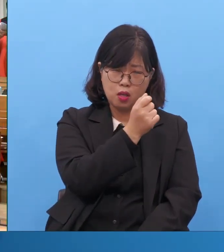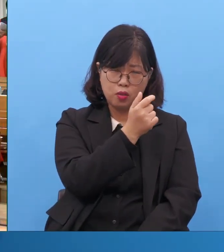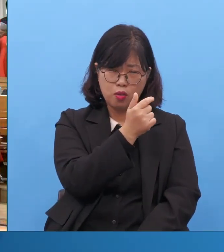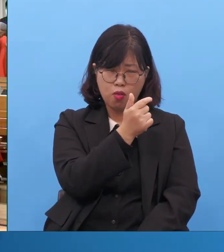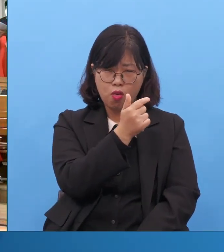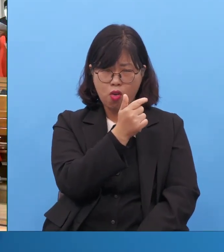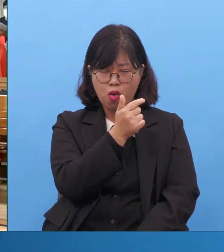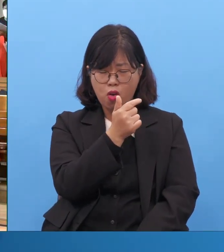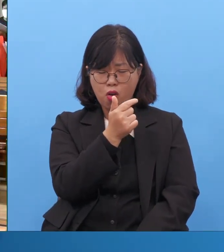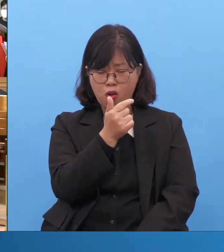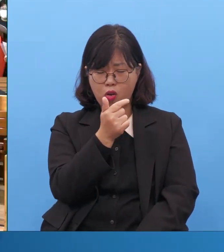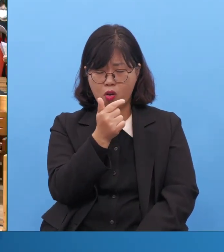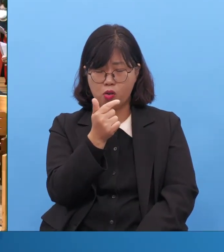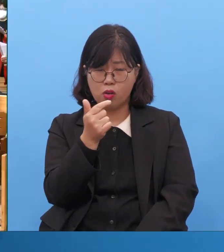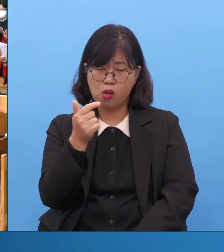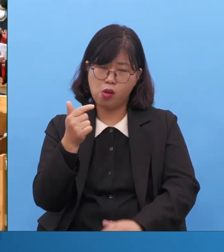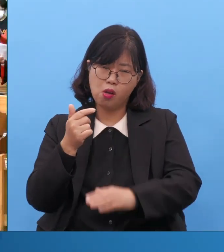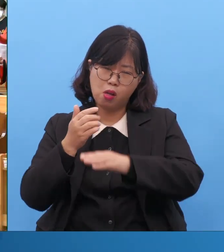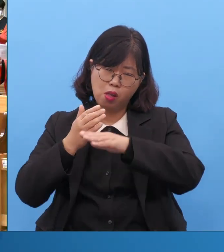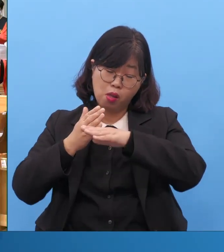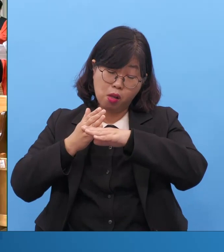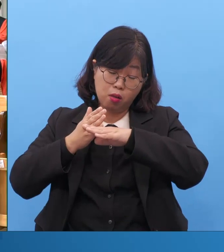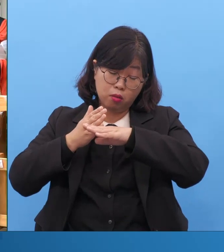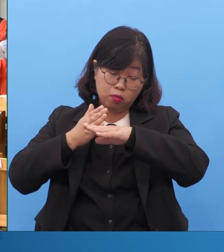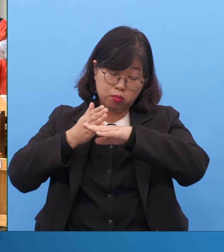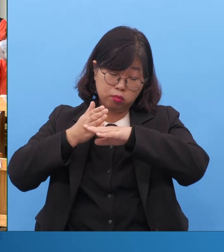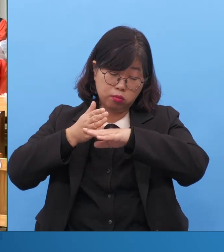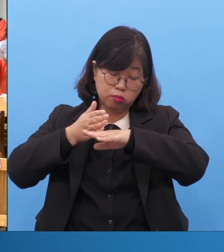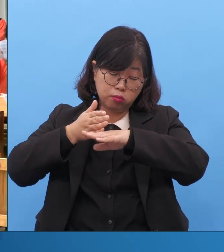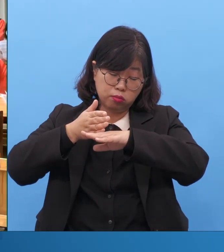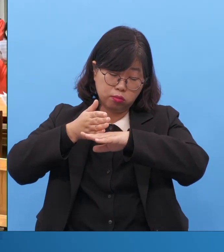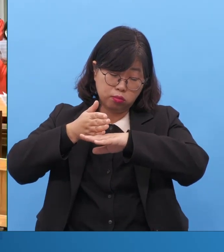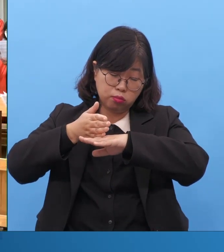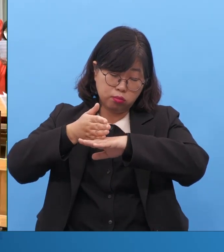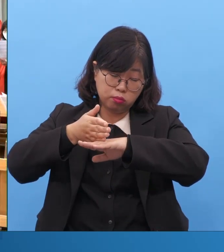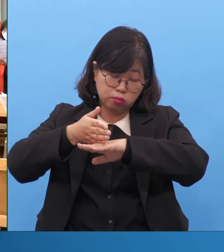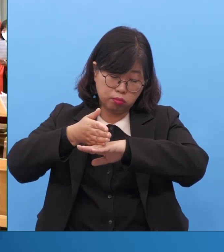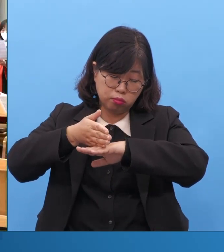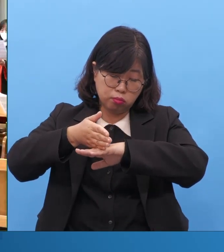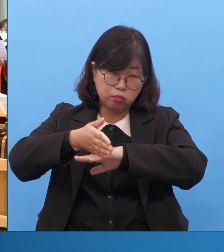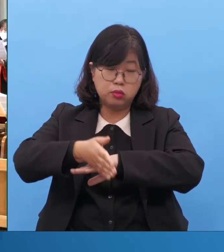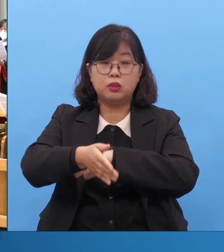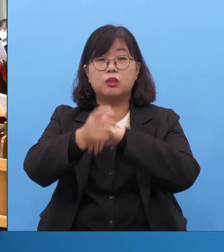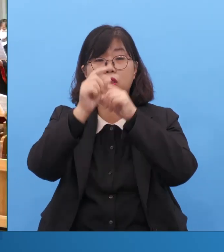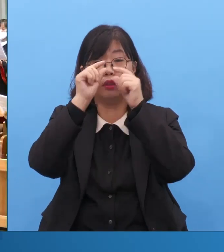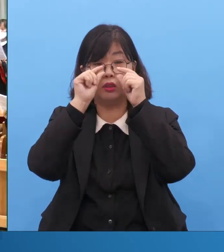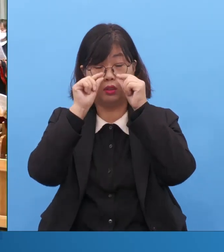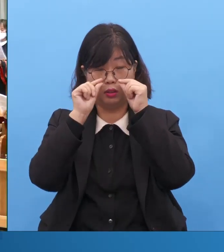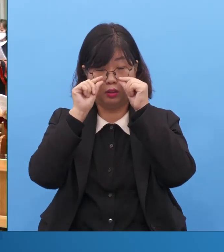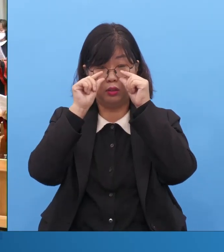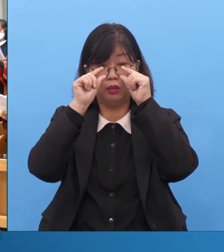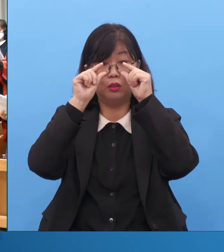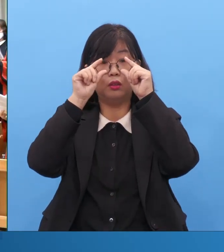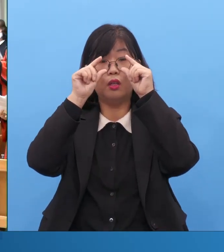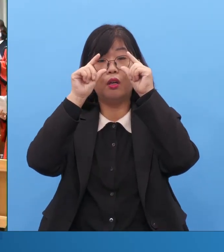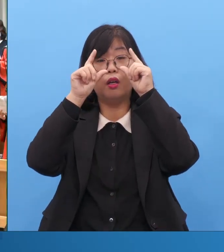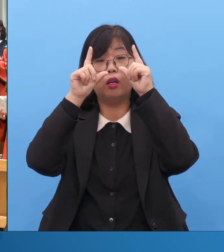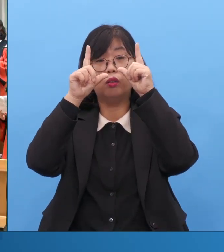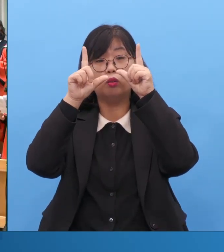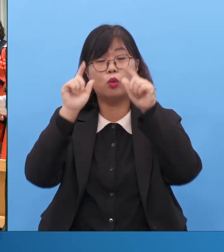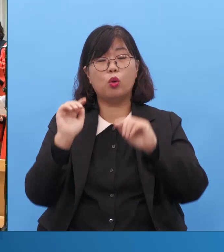너무나 더디게 배단이 우리를